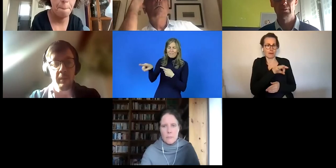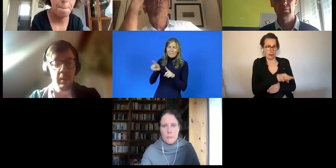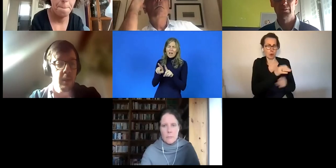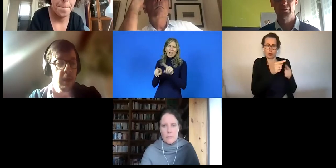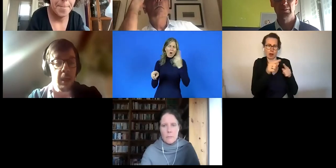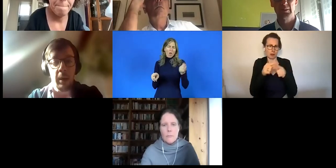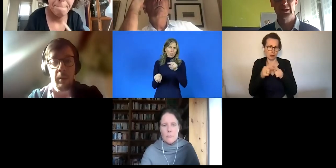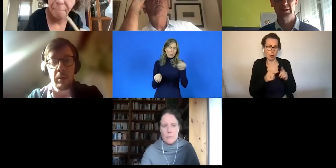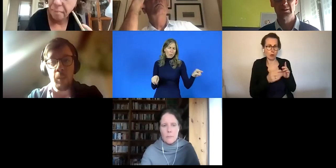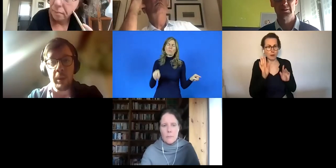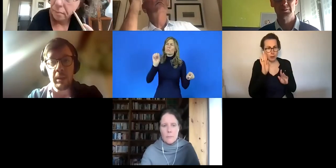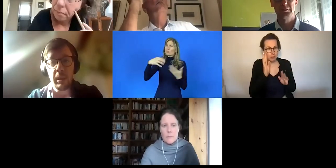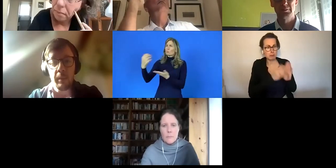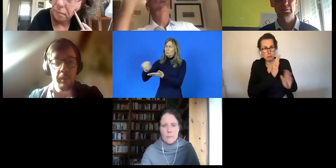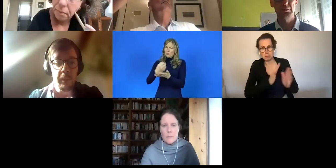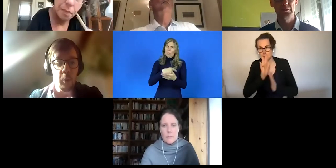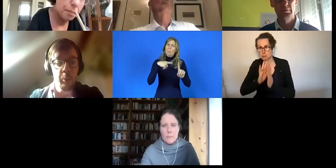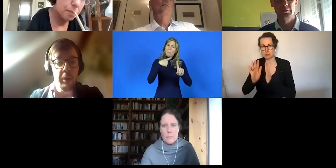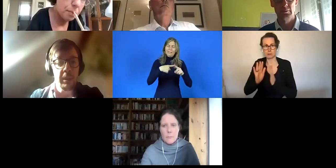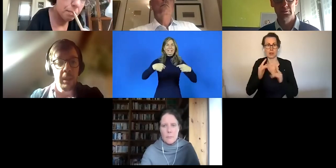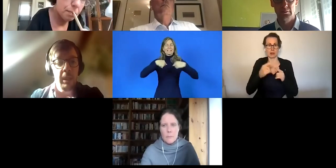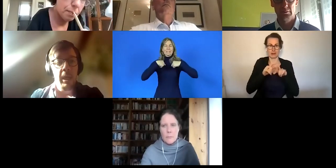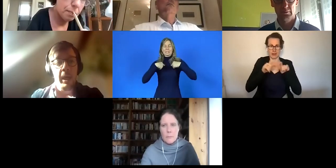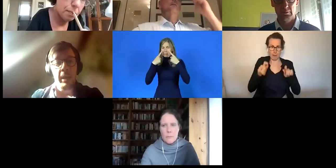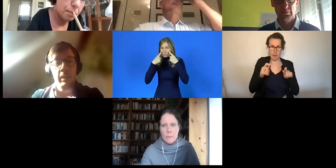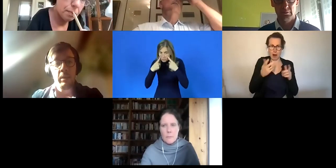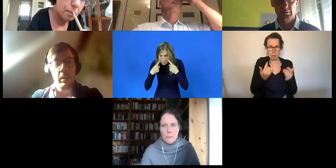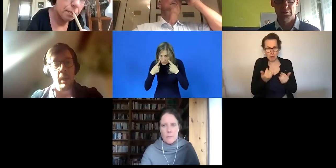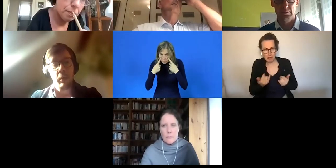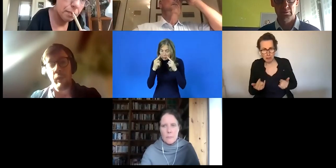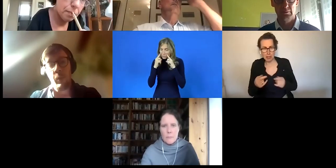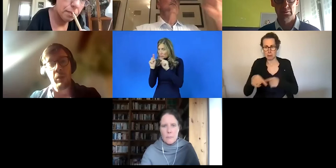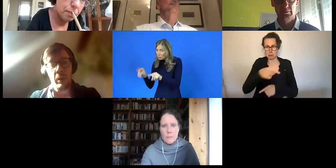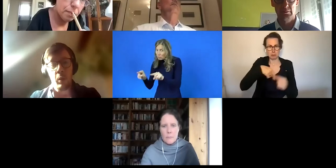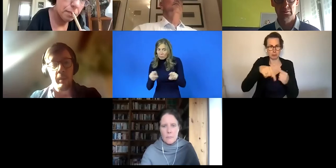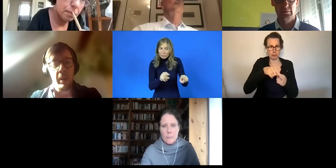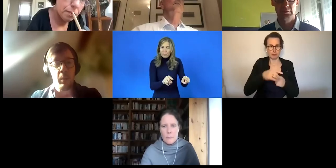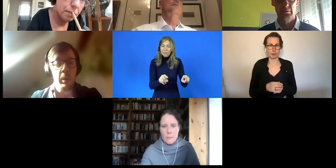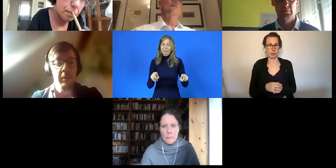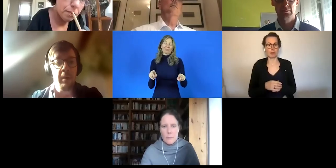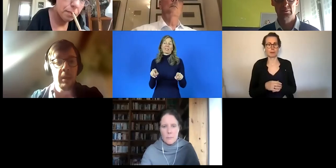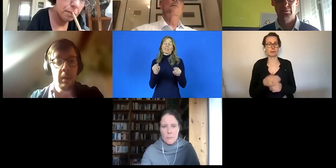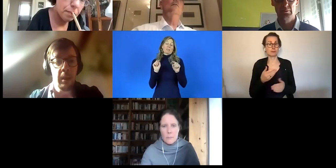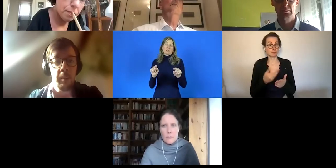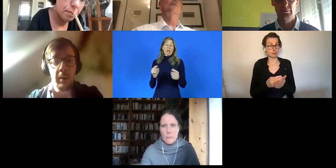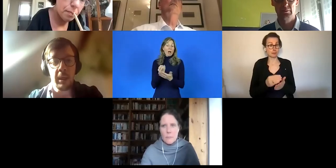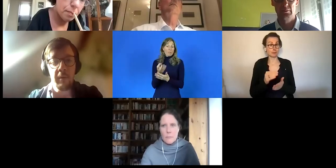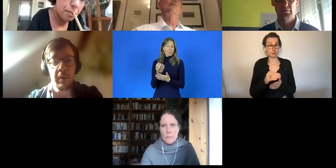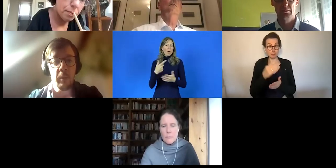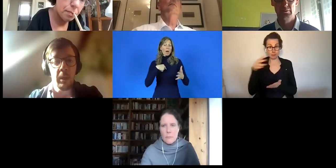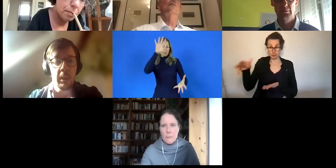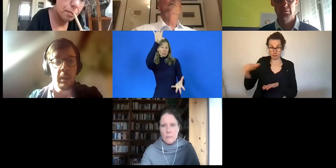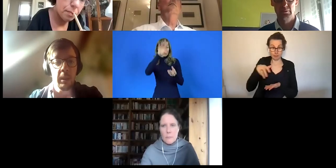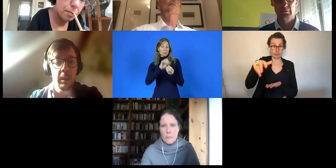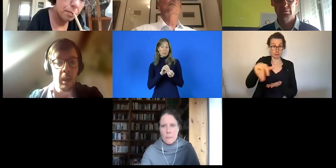unschätzbar wichtigen Beitrag von Steff und anderen, wie solche Unternehmen tatsächlich